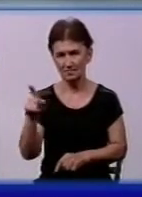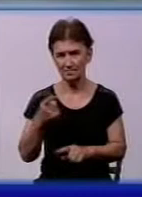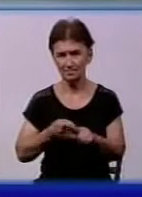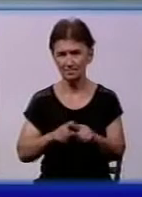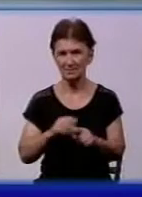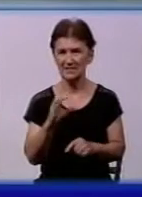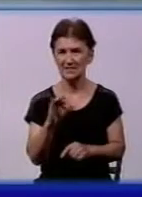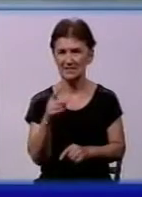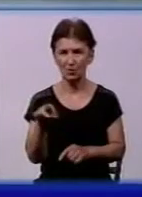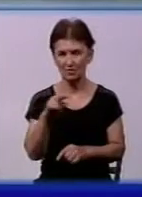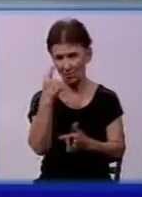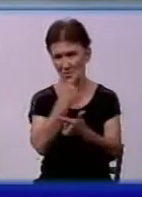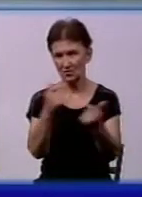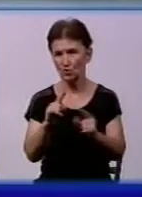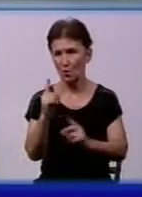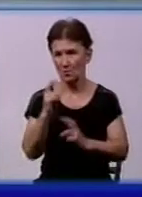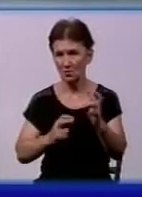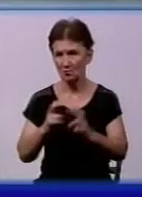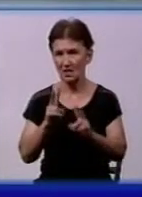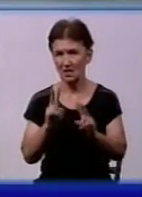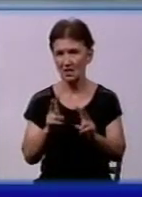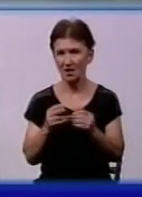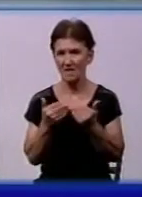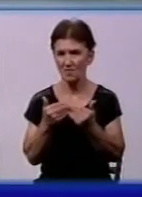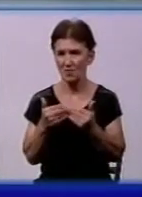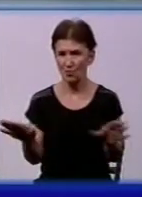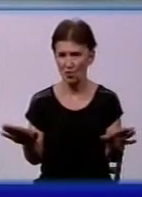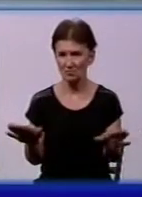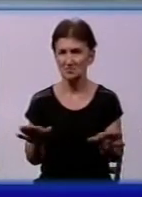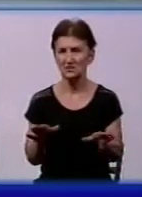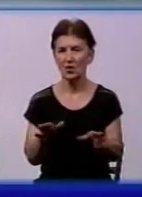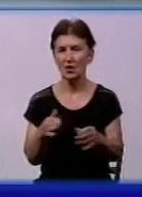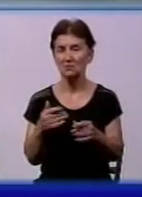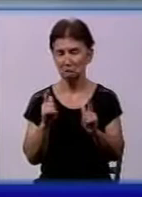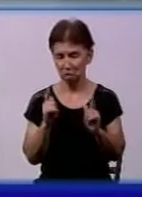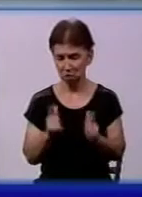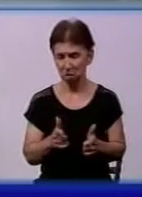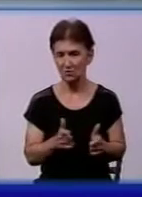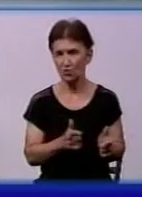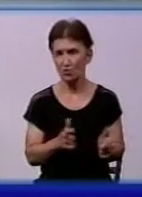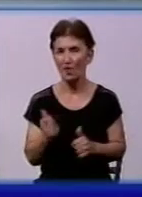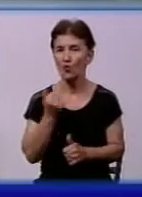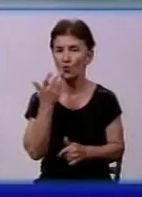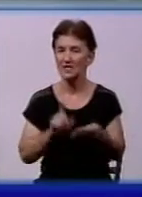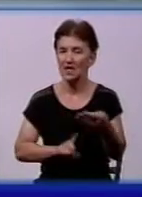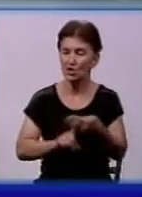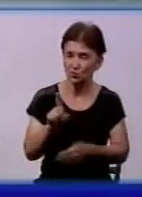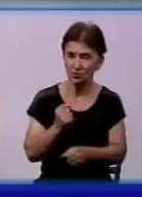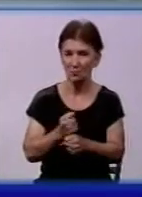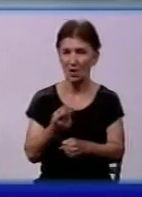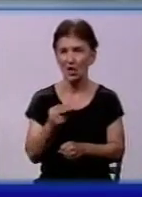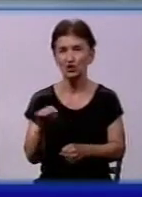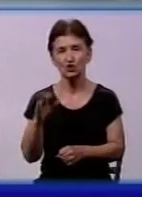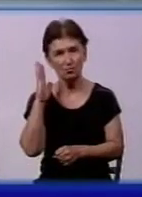Сергій Сидоров повідомив, що підприємство до запуску виробництва рідкого хлору готове. Коли саме відновиться робота і чи зросте ціна на